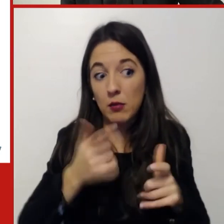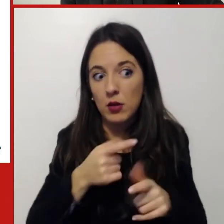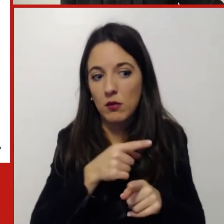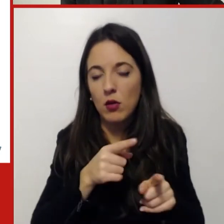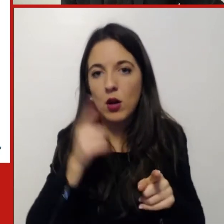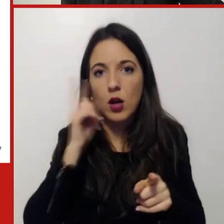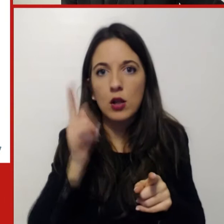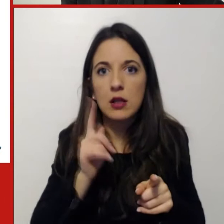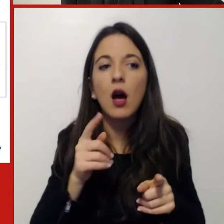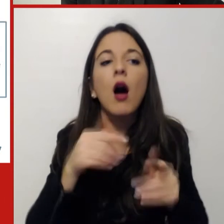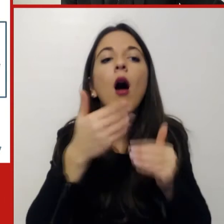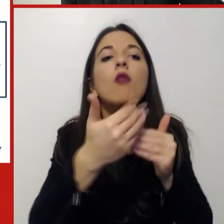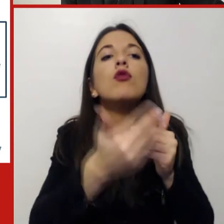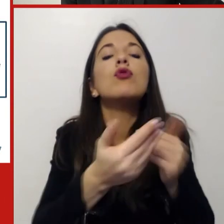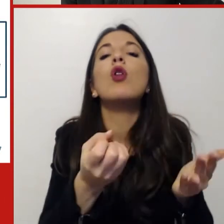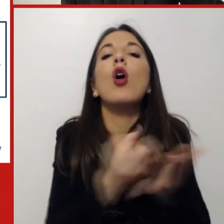cosa accadrà.